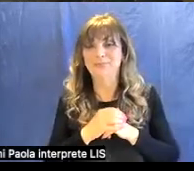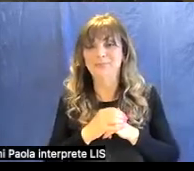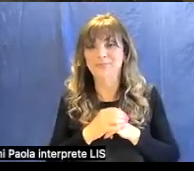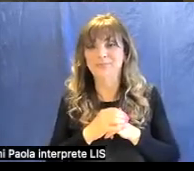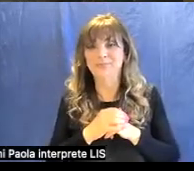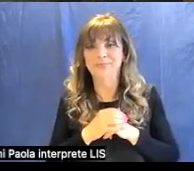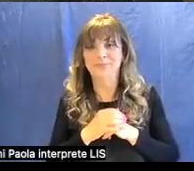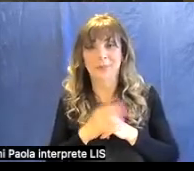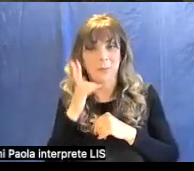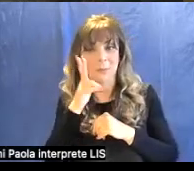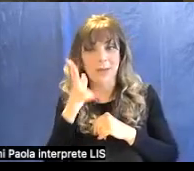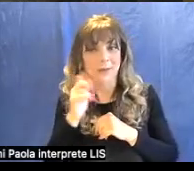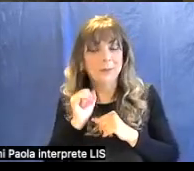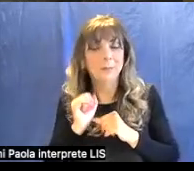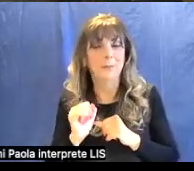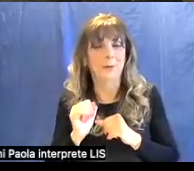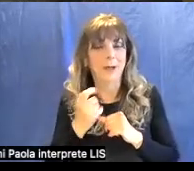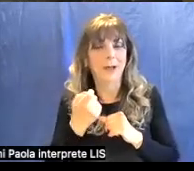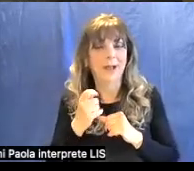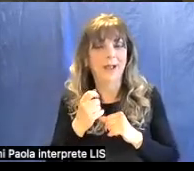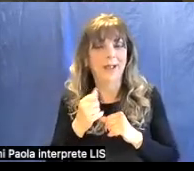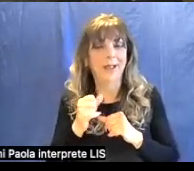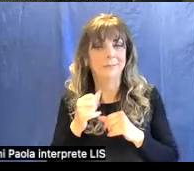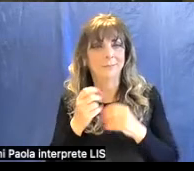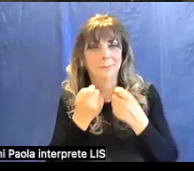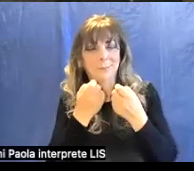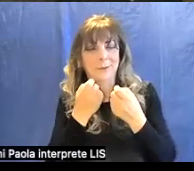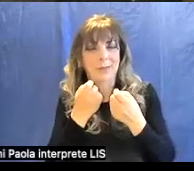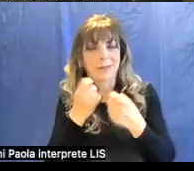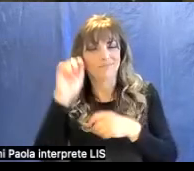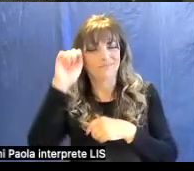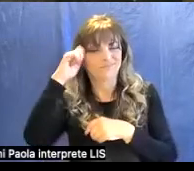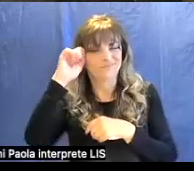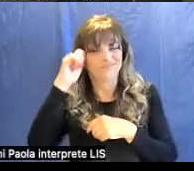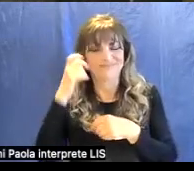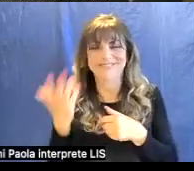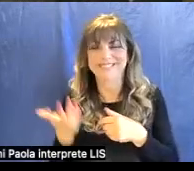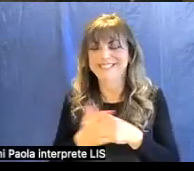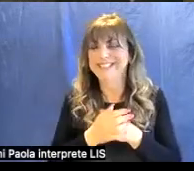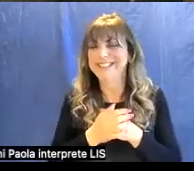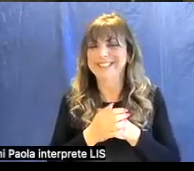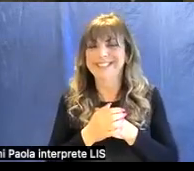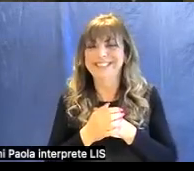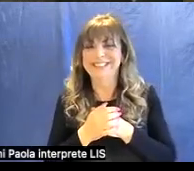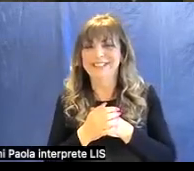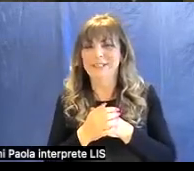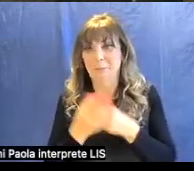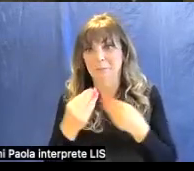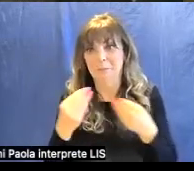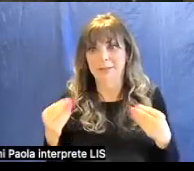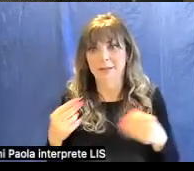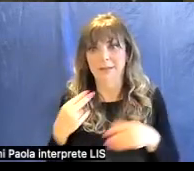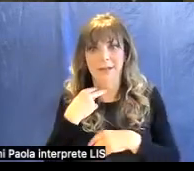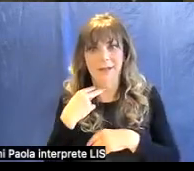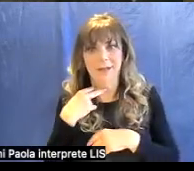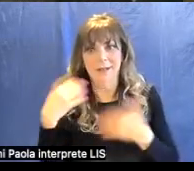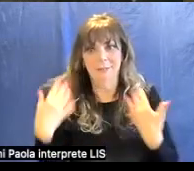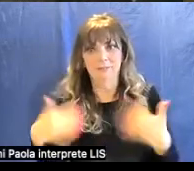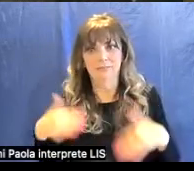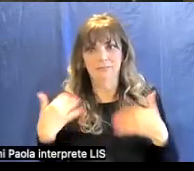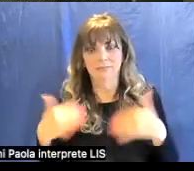artisti bravi potevano anche fare delle delle frodi su questo siccome era un materiale molto costoso